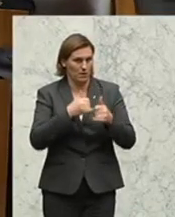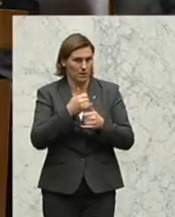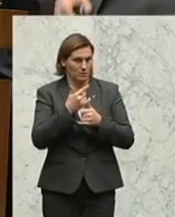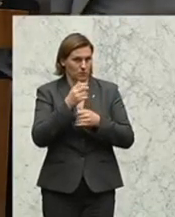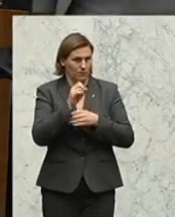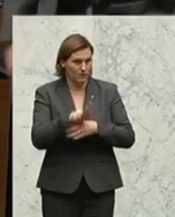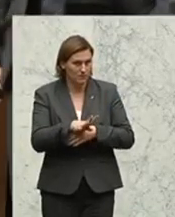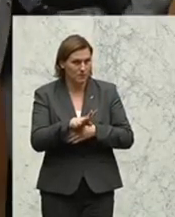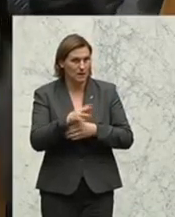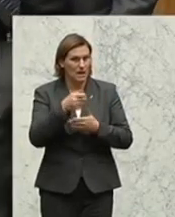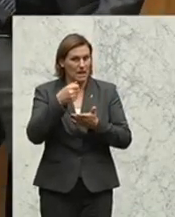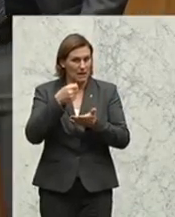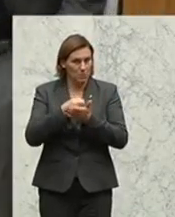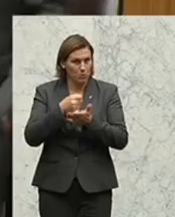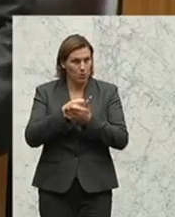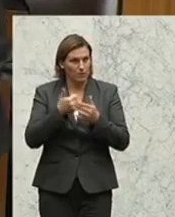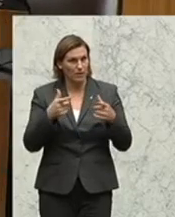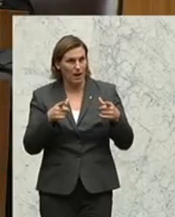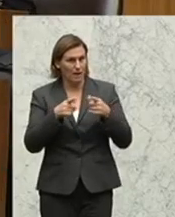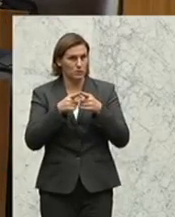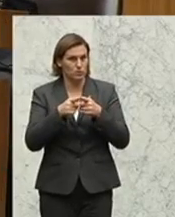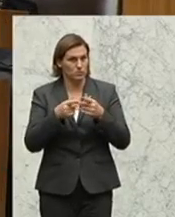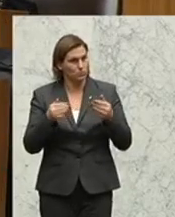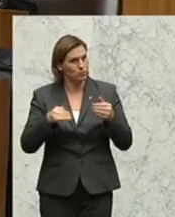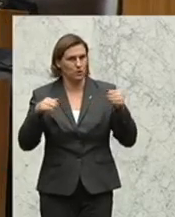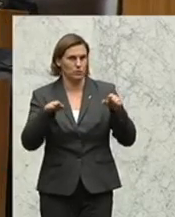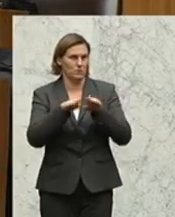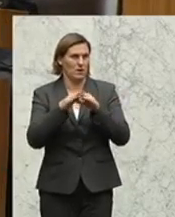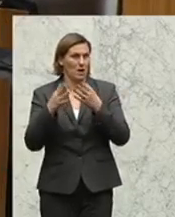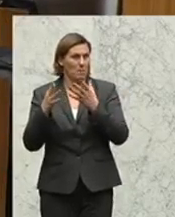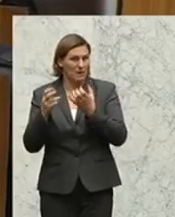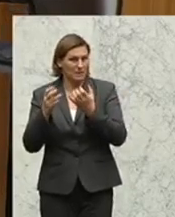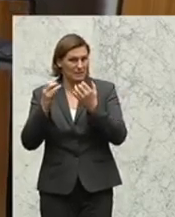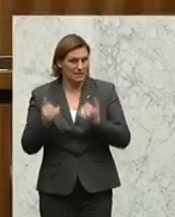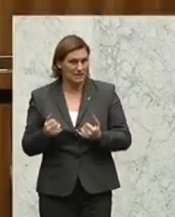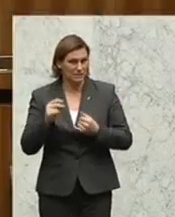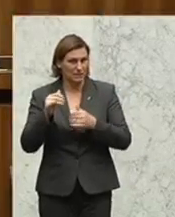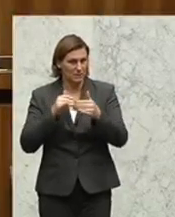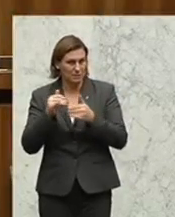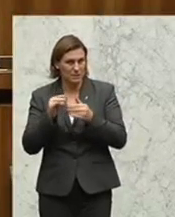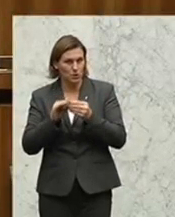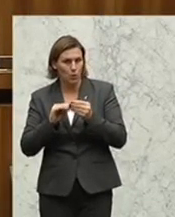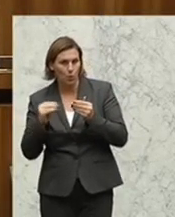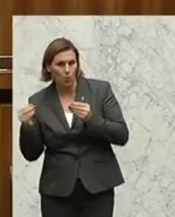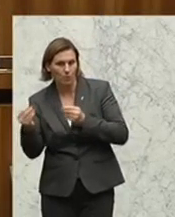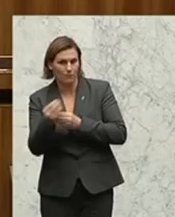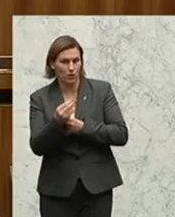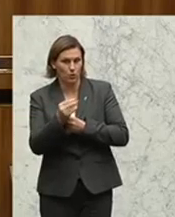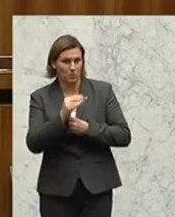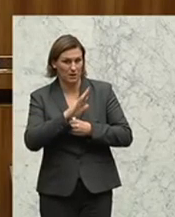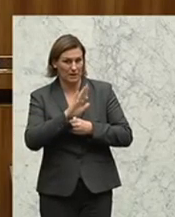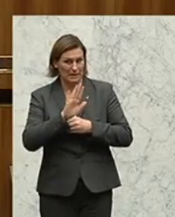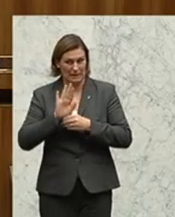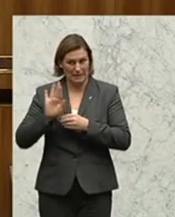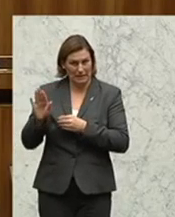eine Gebühr steht einer tatsächlichen Leistung gegenüber. Über diese Praxis, dass der Finanzminister über den Umweg, über ihr Ministerium,